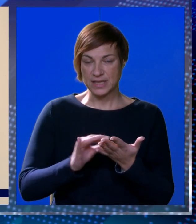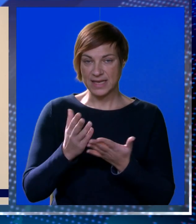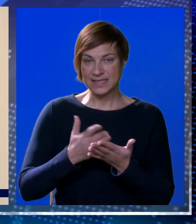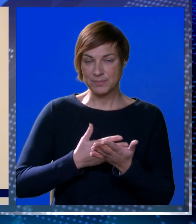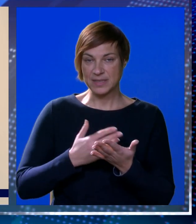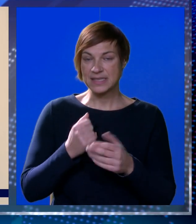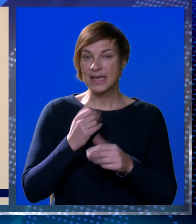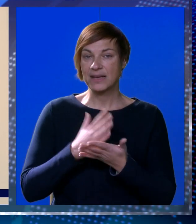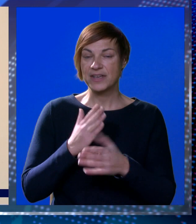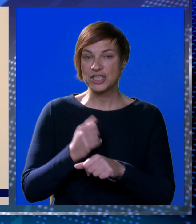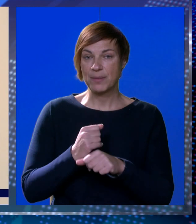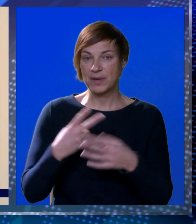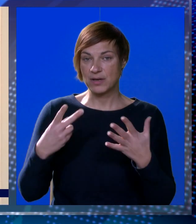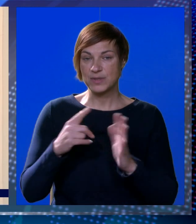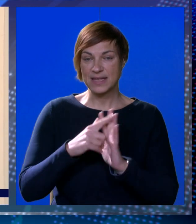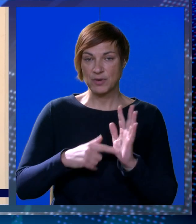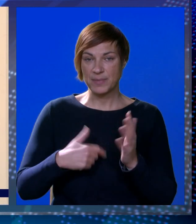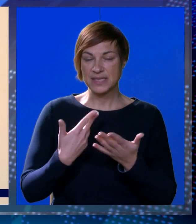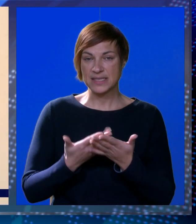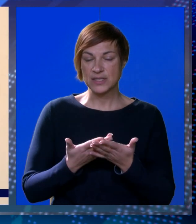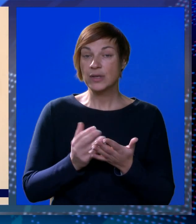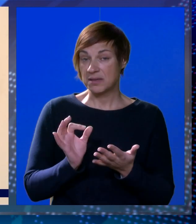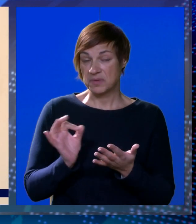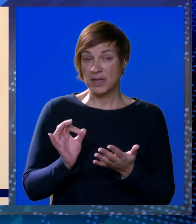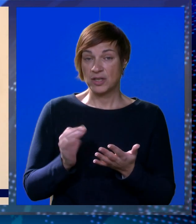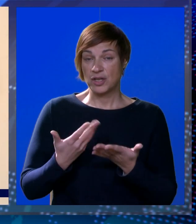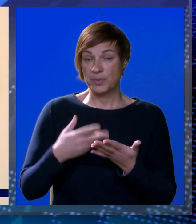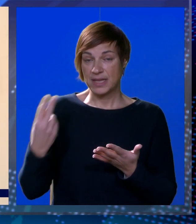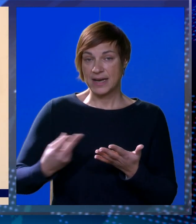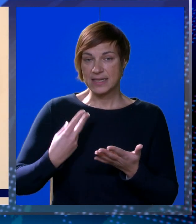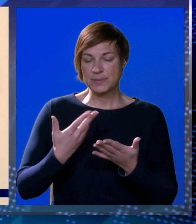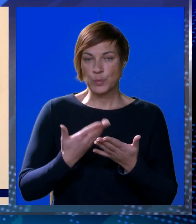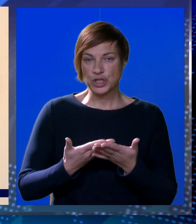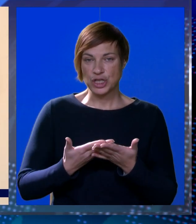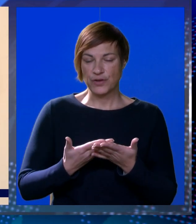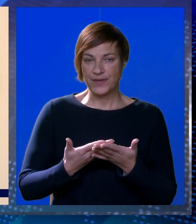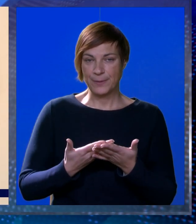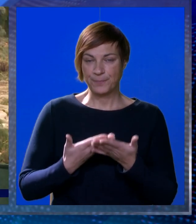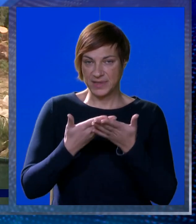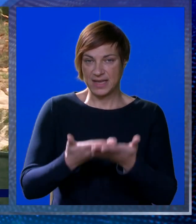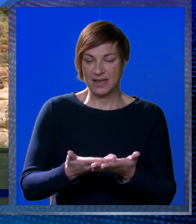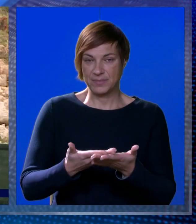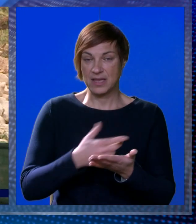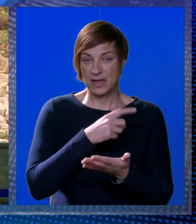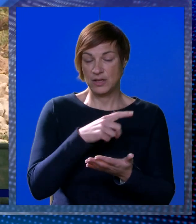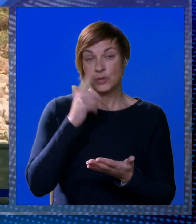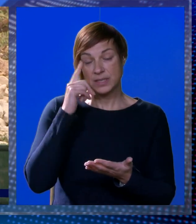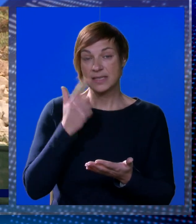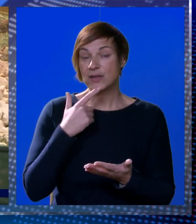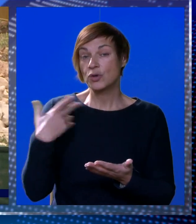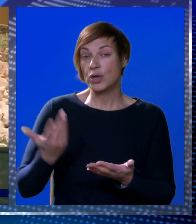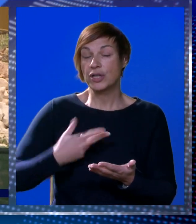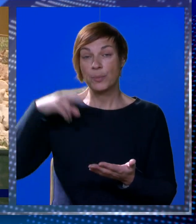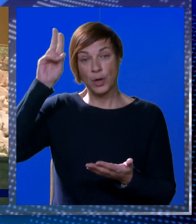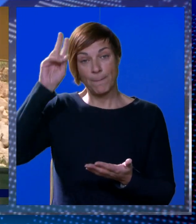je taj spisak već sastavljen već u sedmi mjesec i da bi bilo u redu da nas neko pozove i da nam se da i da ljudi znaju